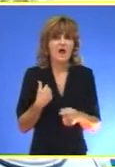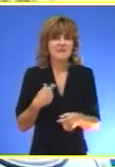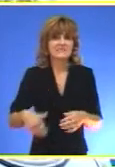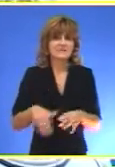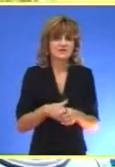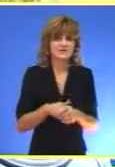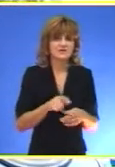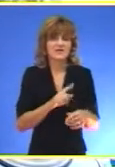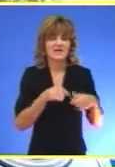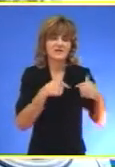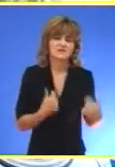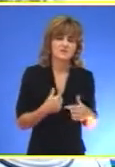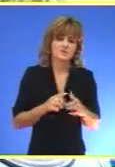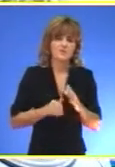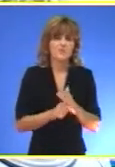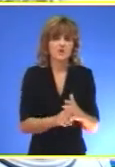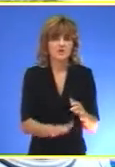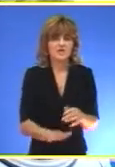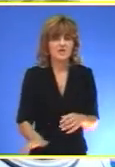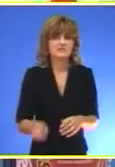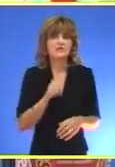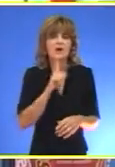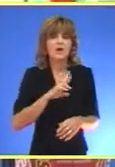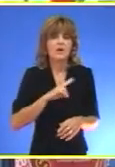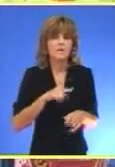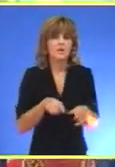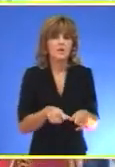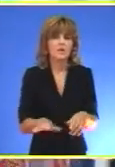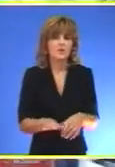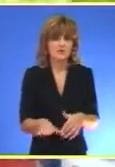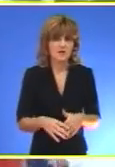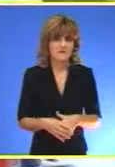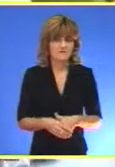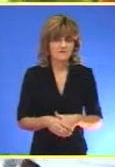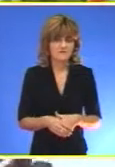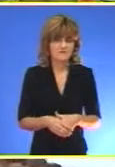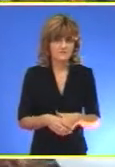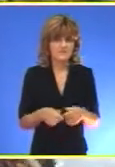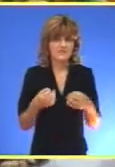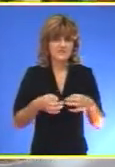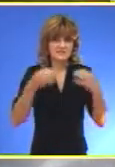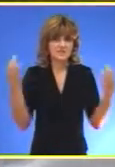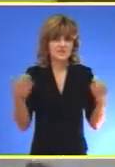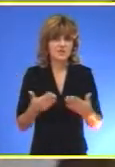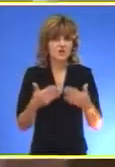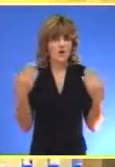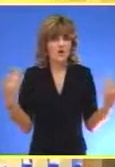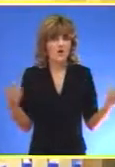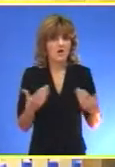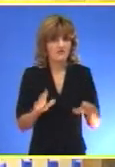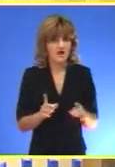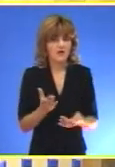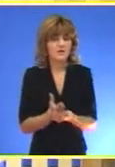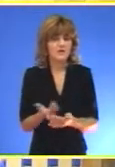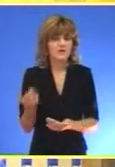je pokazuju i pružaju je svoj deci Koja se nalaze u ovoj humanoj ustanovi Svečanom otvaranju dnevnog boravka Prisustovali su